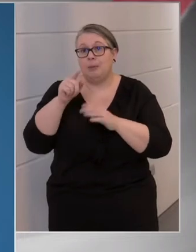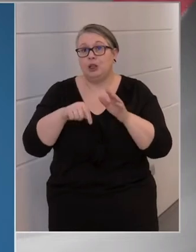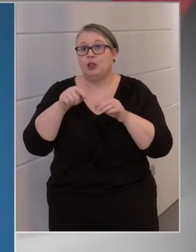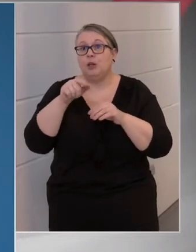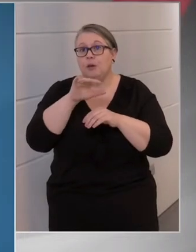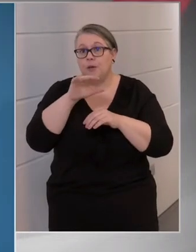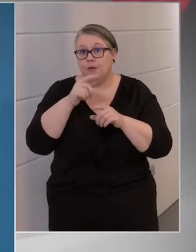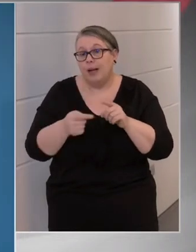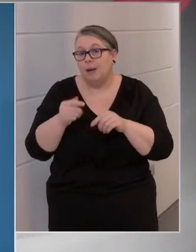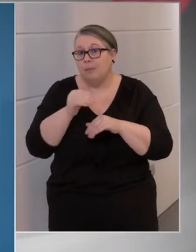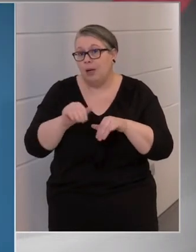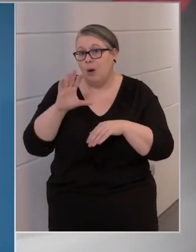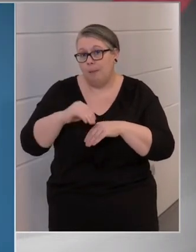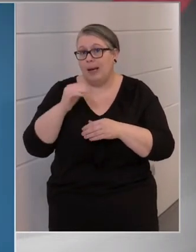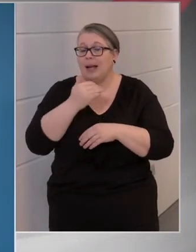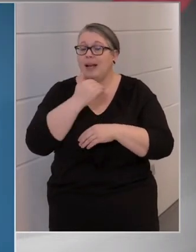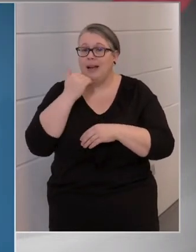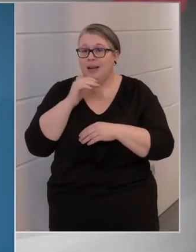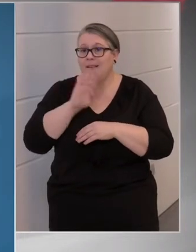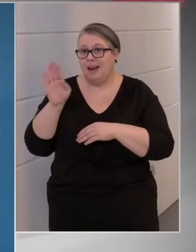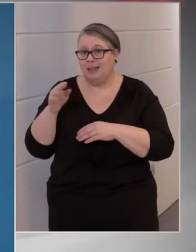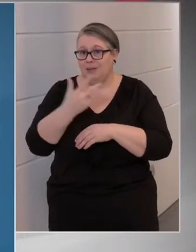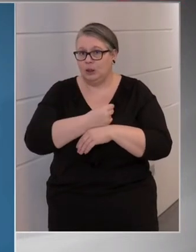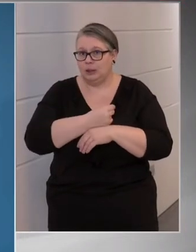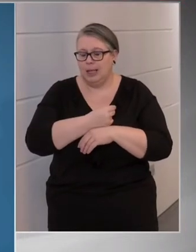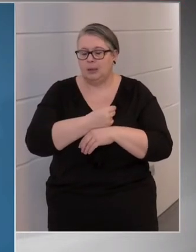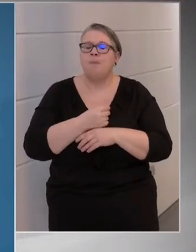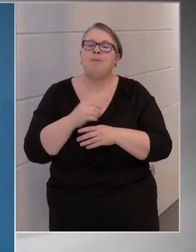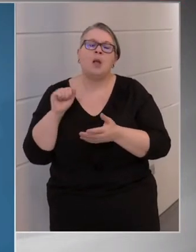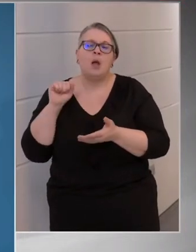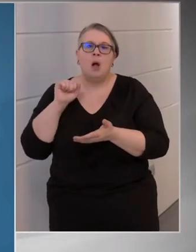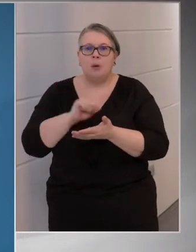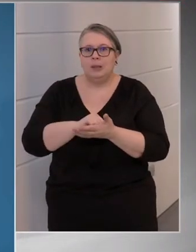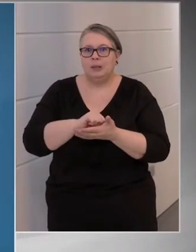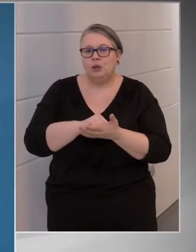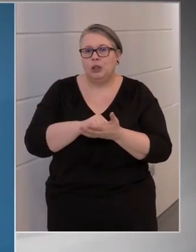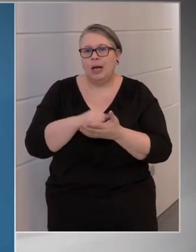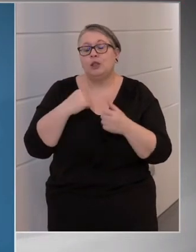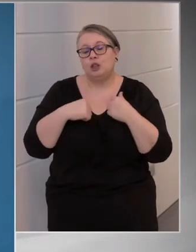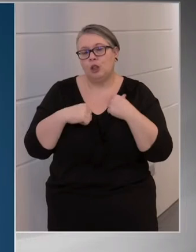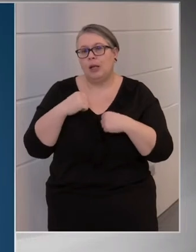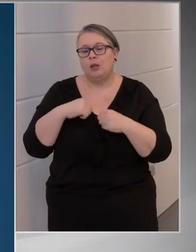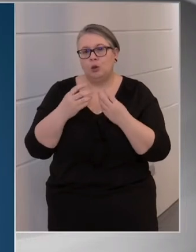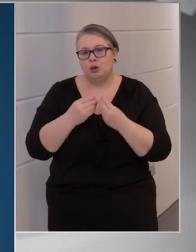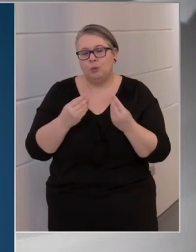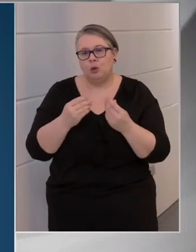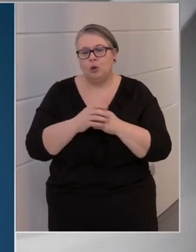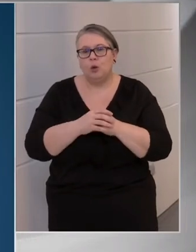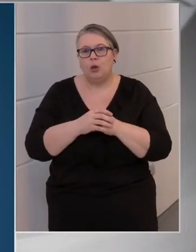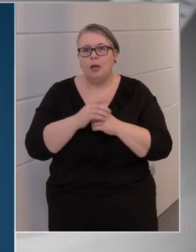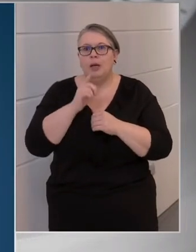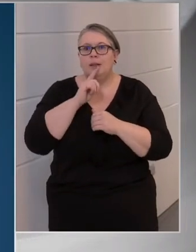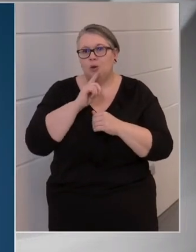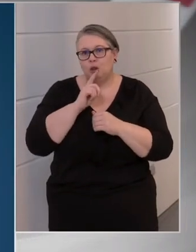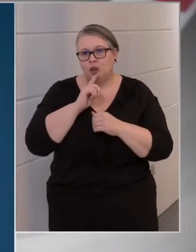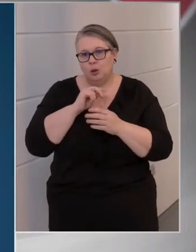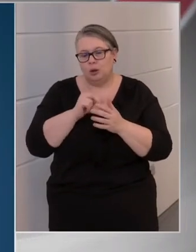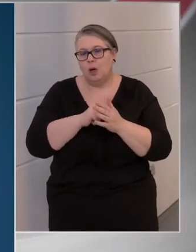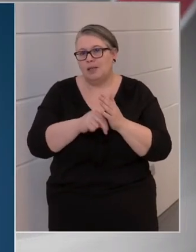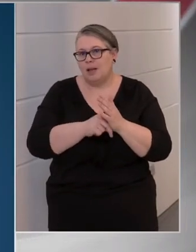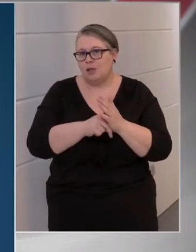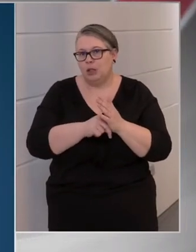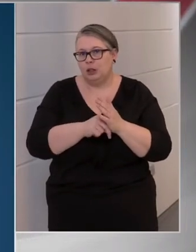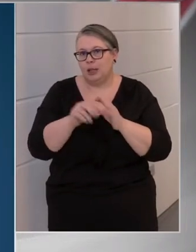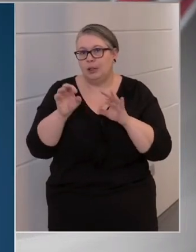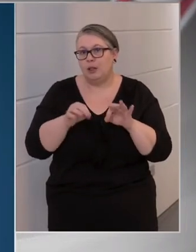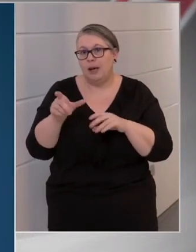elegendő keleti vakcinát. Ugye a bizottság sajnálatos módon titkosította a szerződéseket,